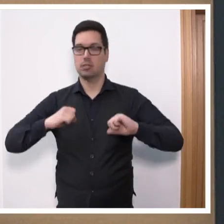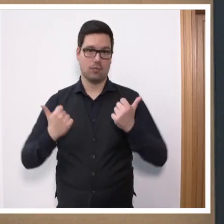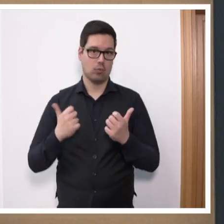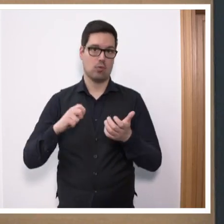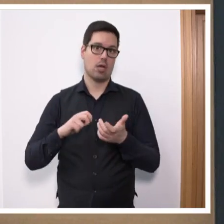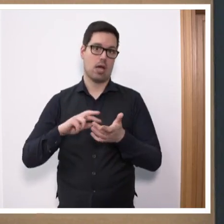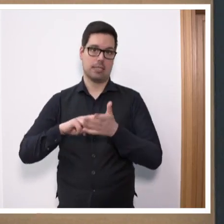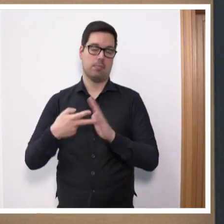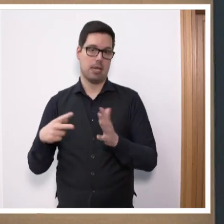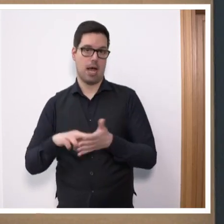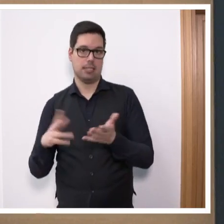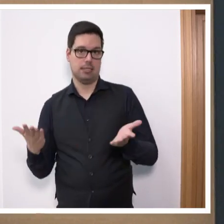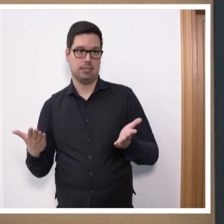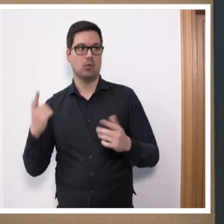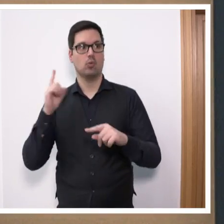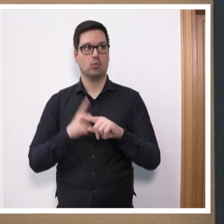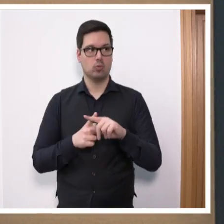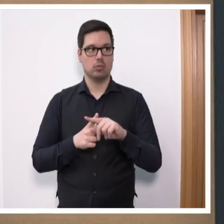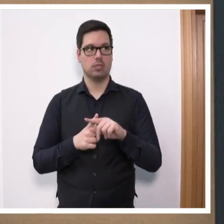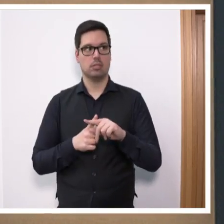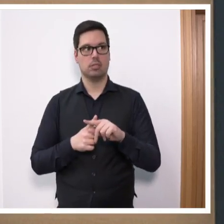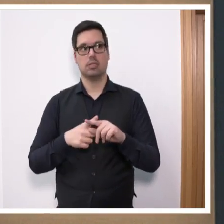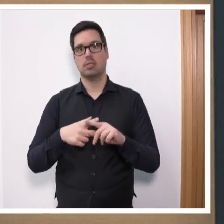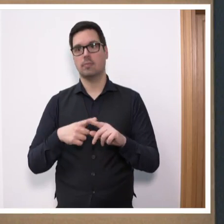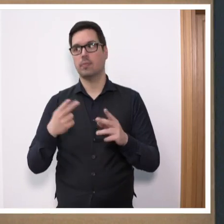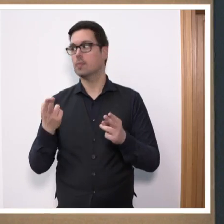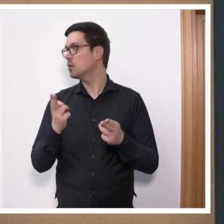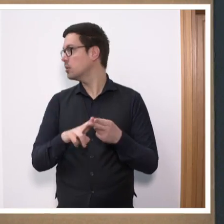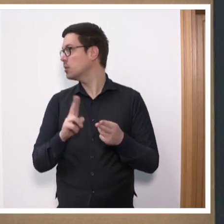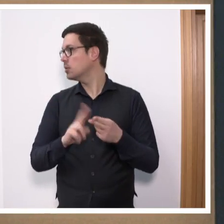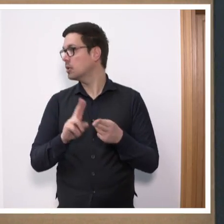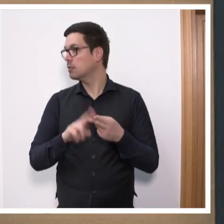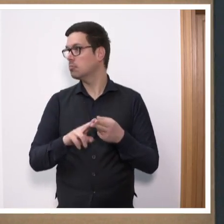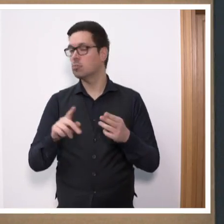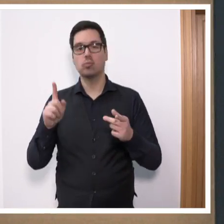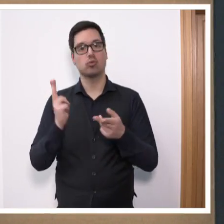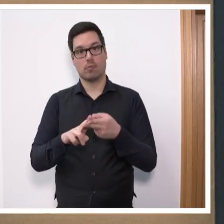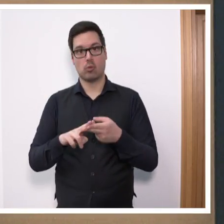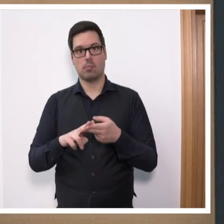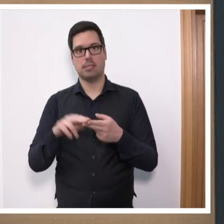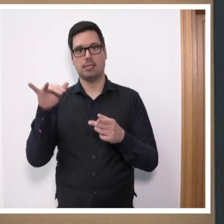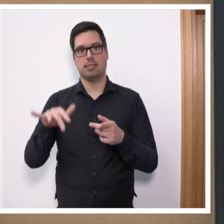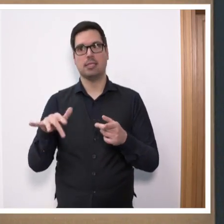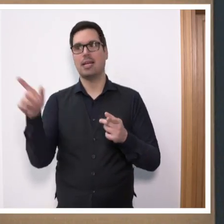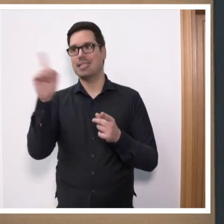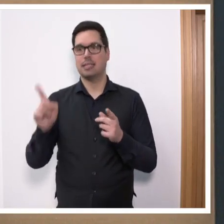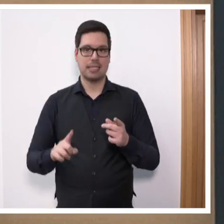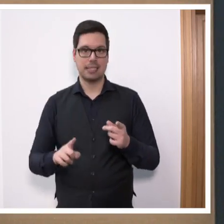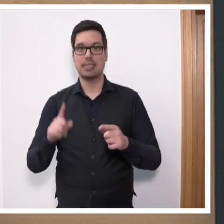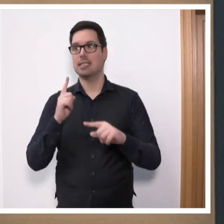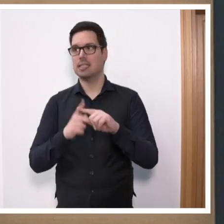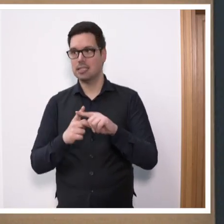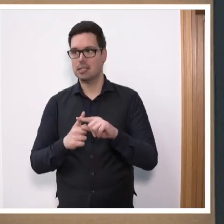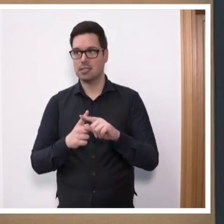geplant und ich erinnere vor allem daran, dass die Netzentgelte sich verdoppelt haben. Energie, der entscheidende Faktor für Industrialisierung und